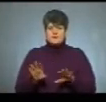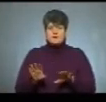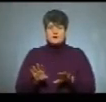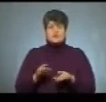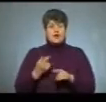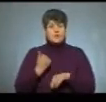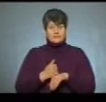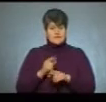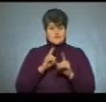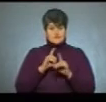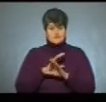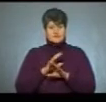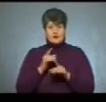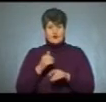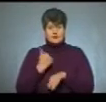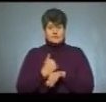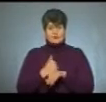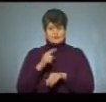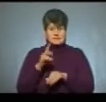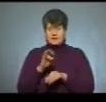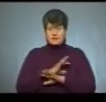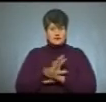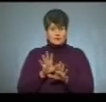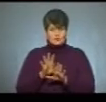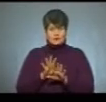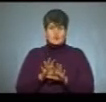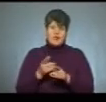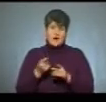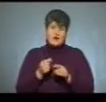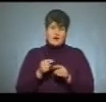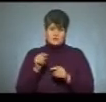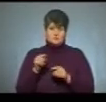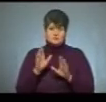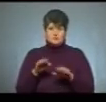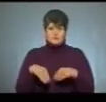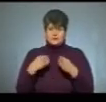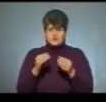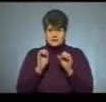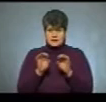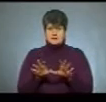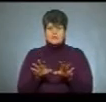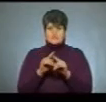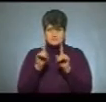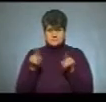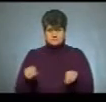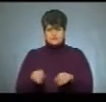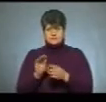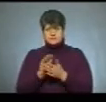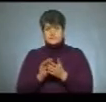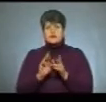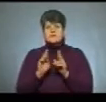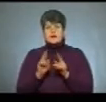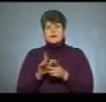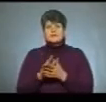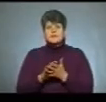цього не буде, але на пробному це зошит віддаємо, бланк відповіді віддаємо, і пам'ятку, в яких вказано етапи, як пройти